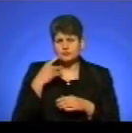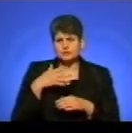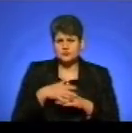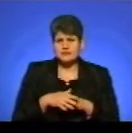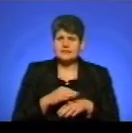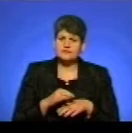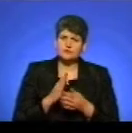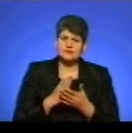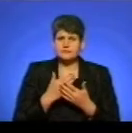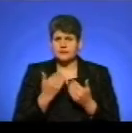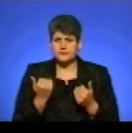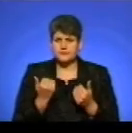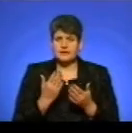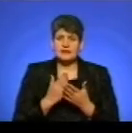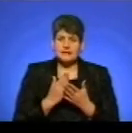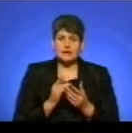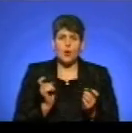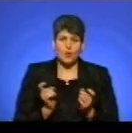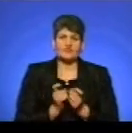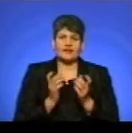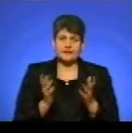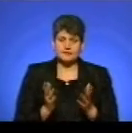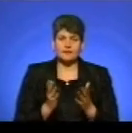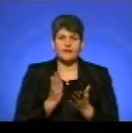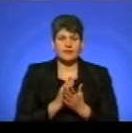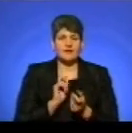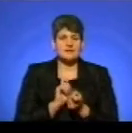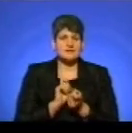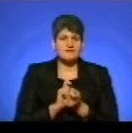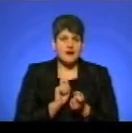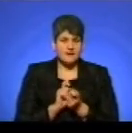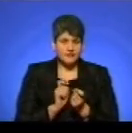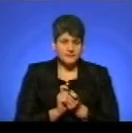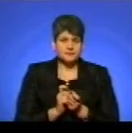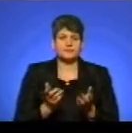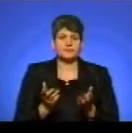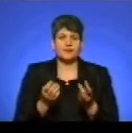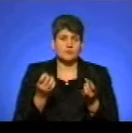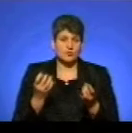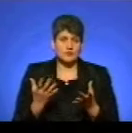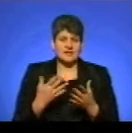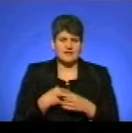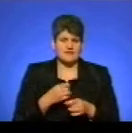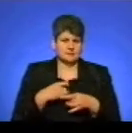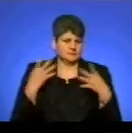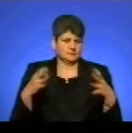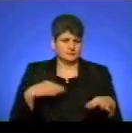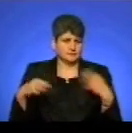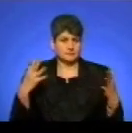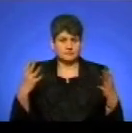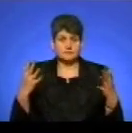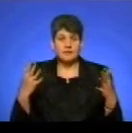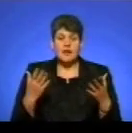це насильство, так, тому що є конфлікт, є сварка, ну, просто так. Є там вибух емоцій, але,